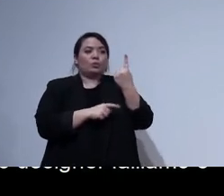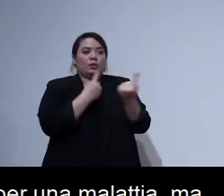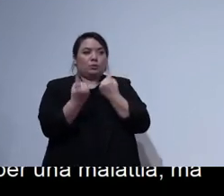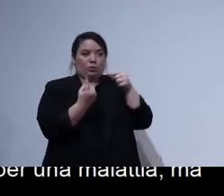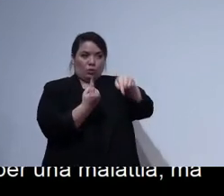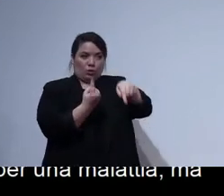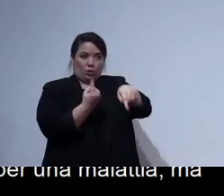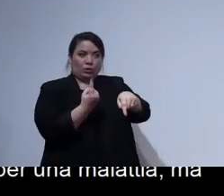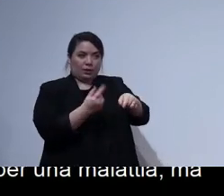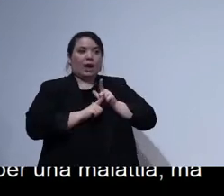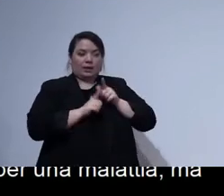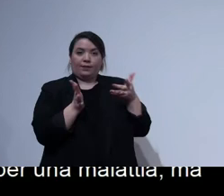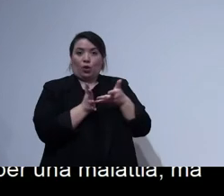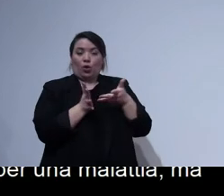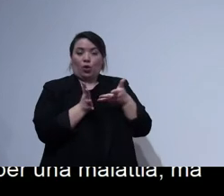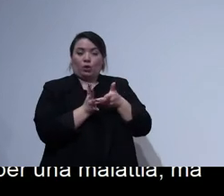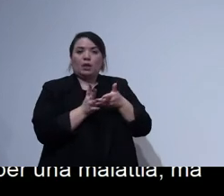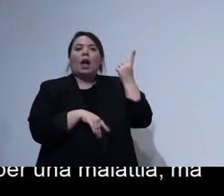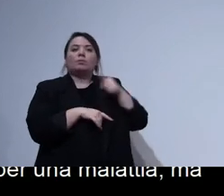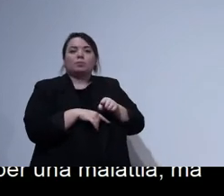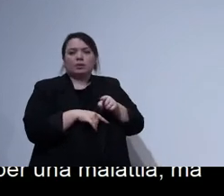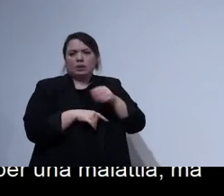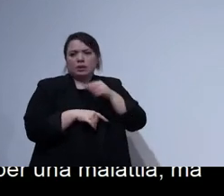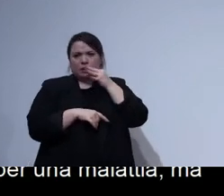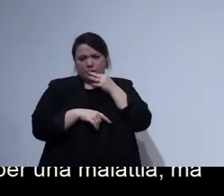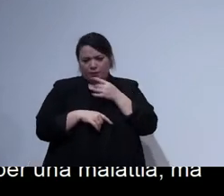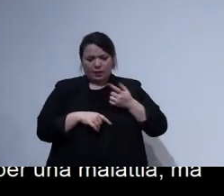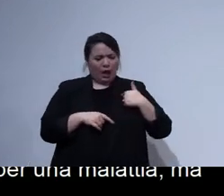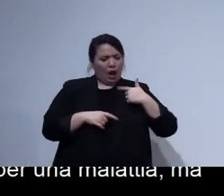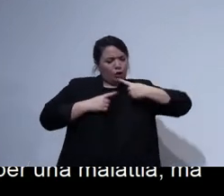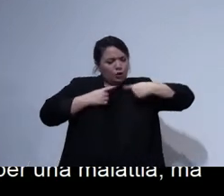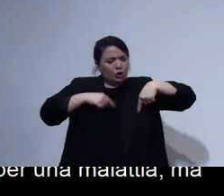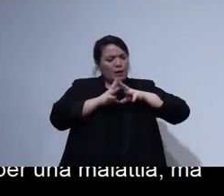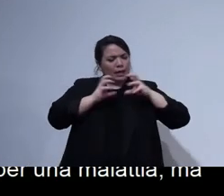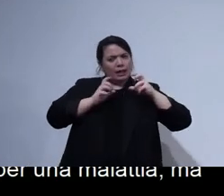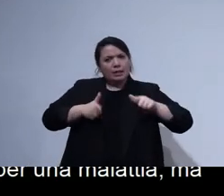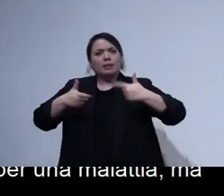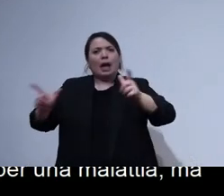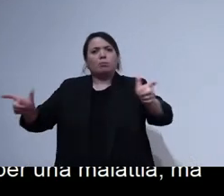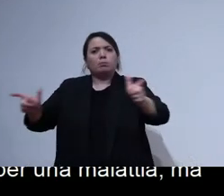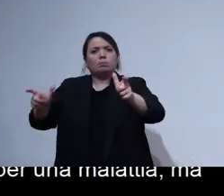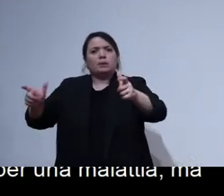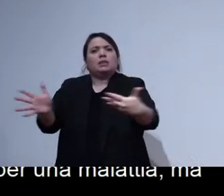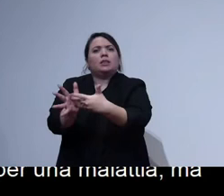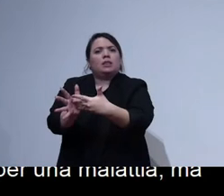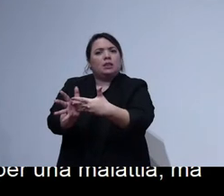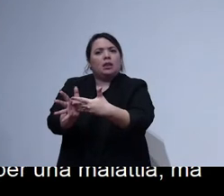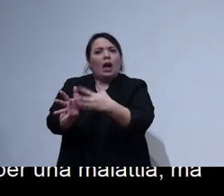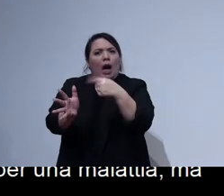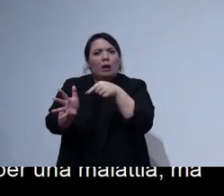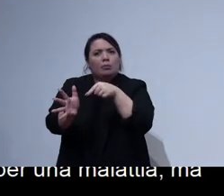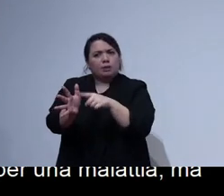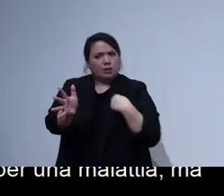noi quando le rendiamo disabili noi falliamo e quindi tutto parte da lì. E allora la prima cosa cosa